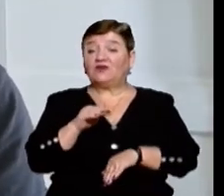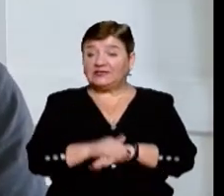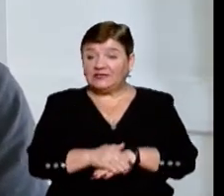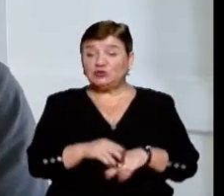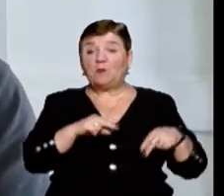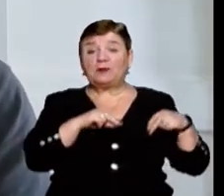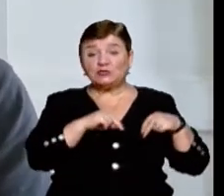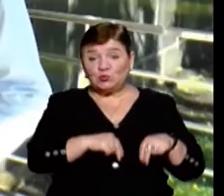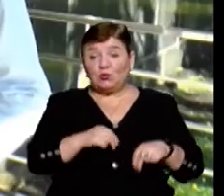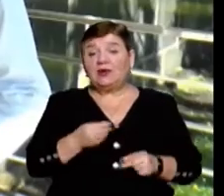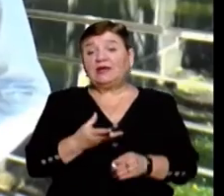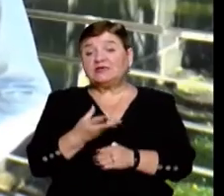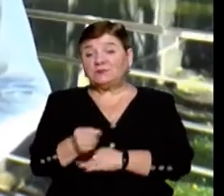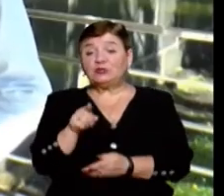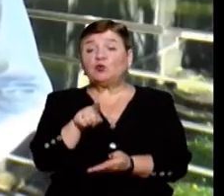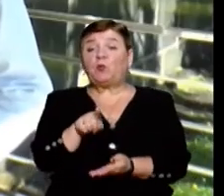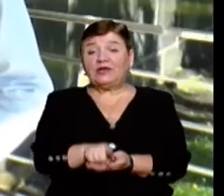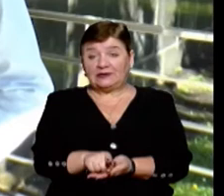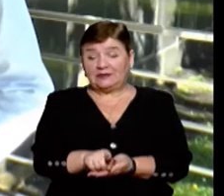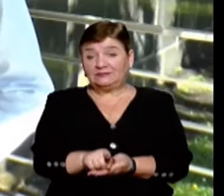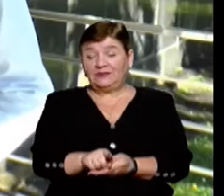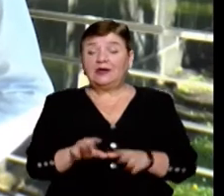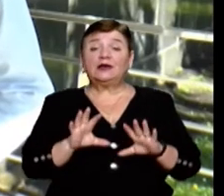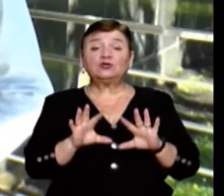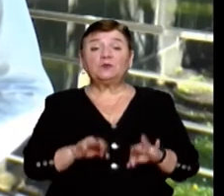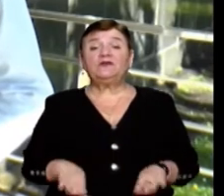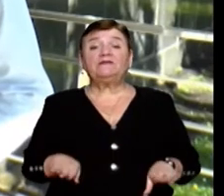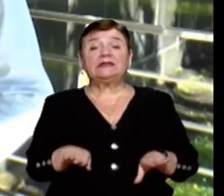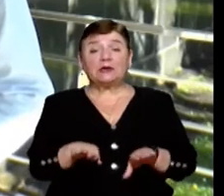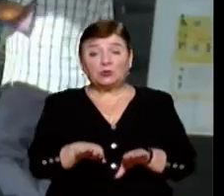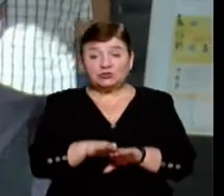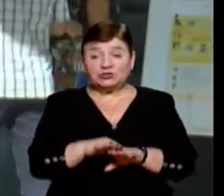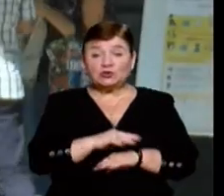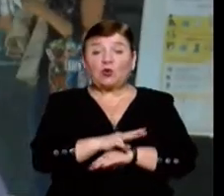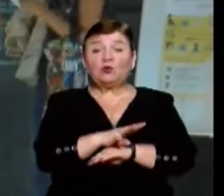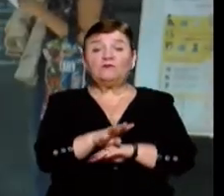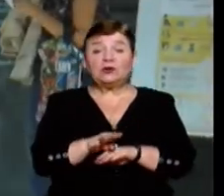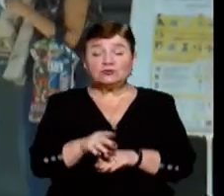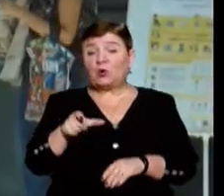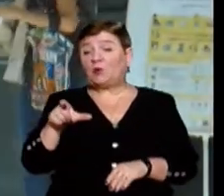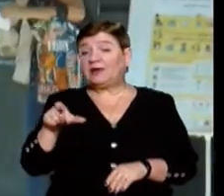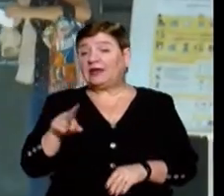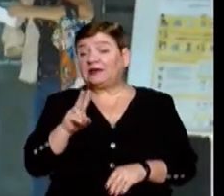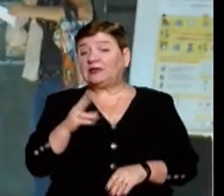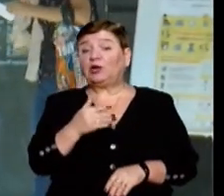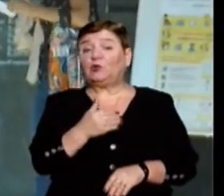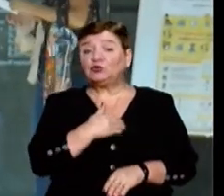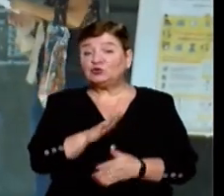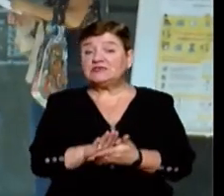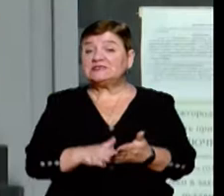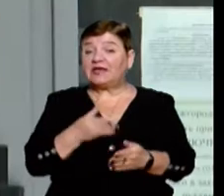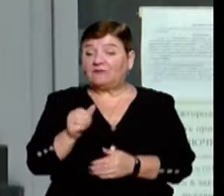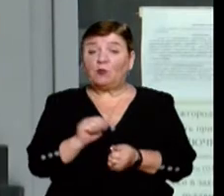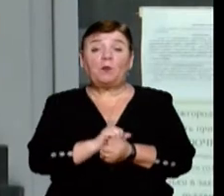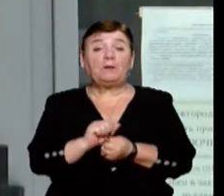працюю, сплачую податки. Григорій Жирков розповів також, у зв'язку з пандемією коронавірусу громадян, які хочуть подати заяву в